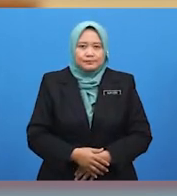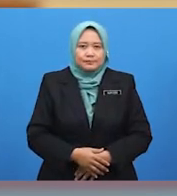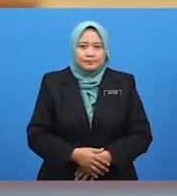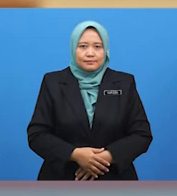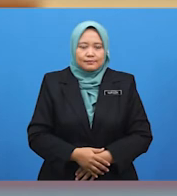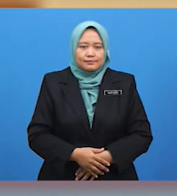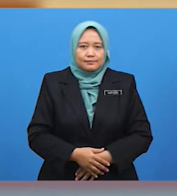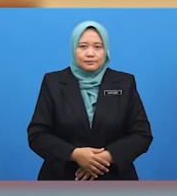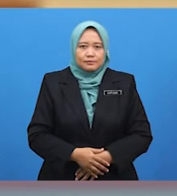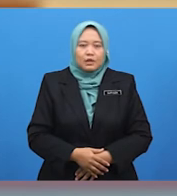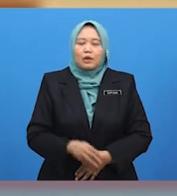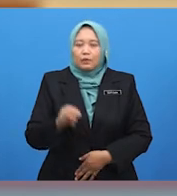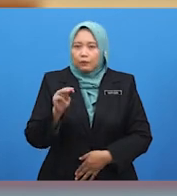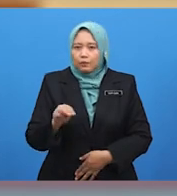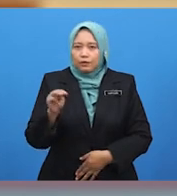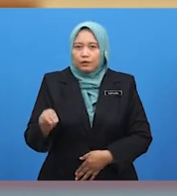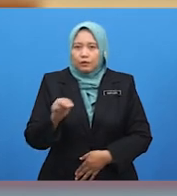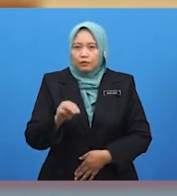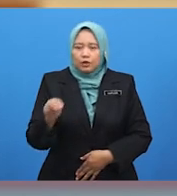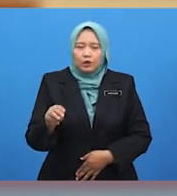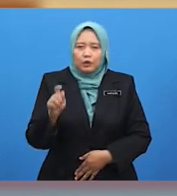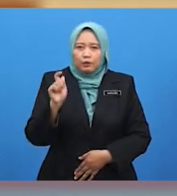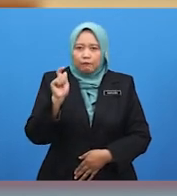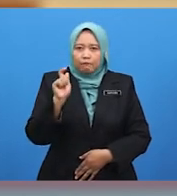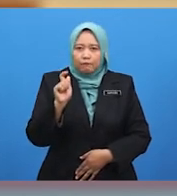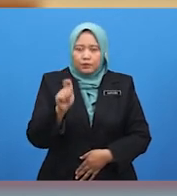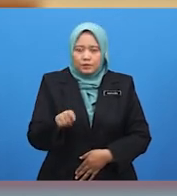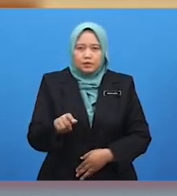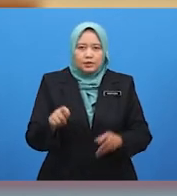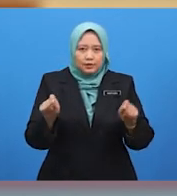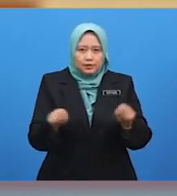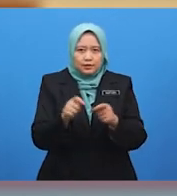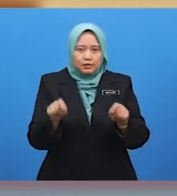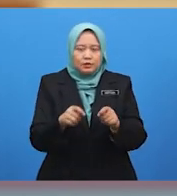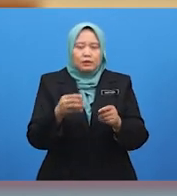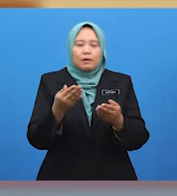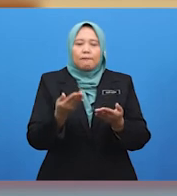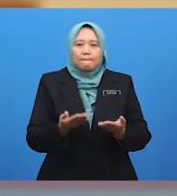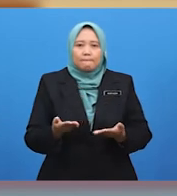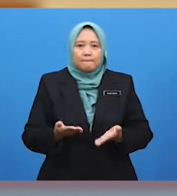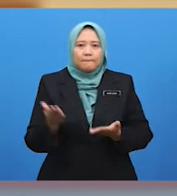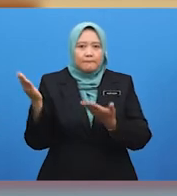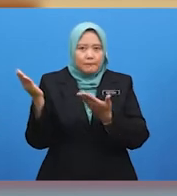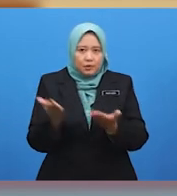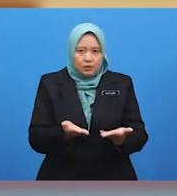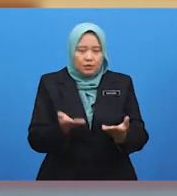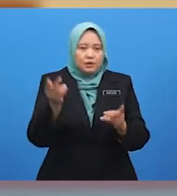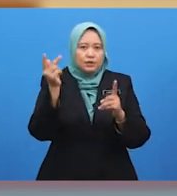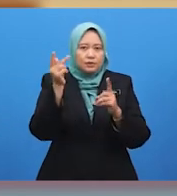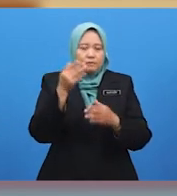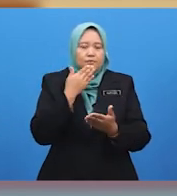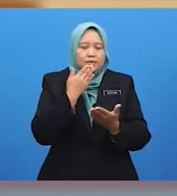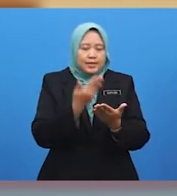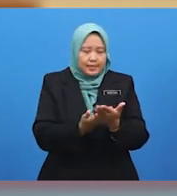kejadian ini. Murid-murid, pastikan tindakan kita mesti membawa kebaikan kepada semua.